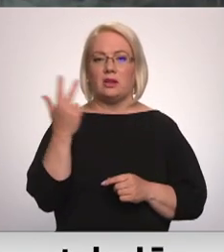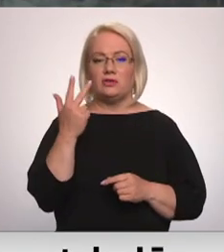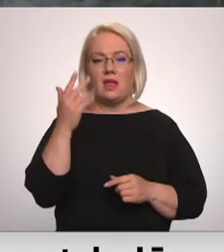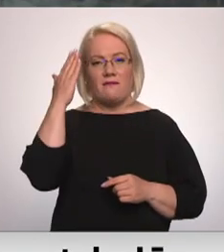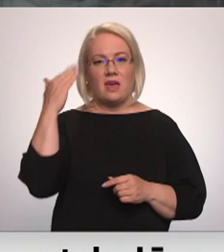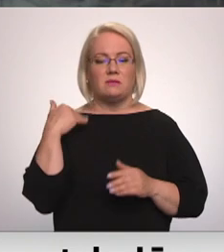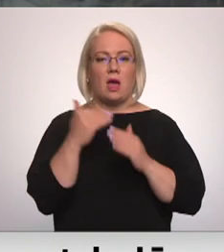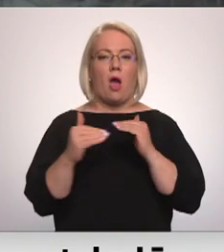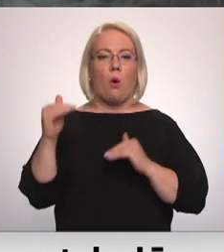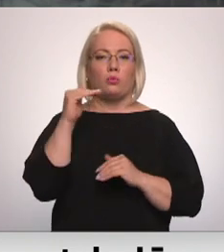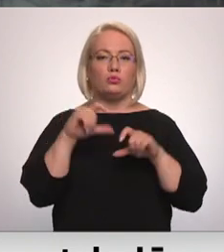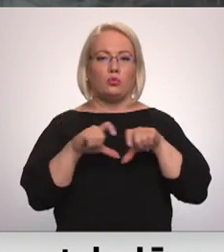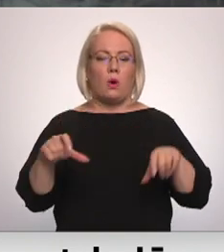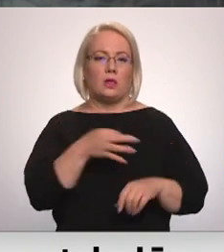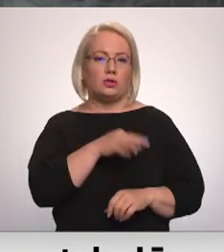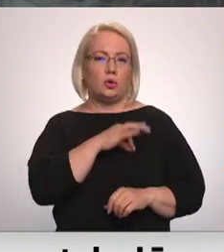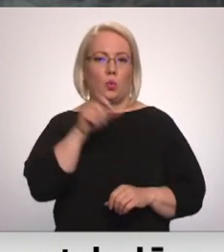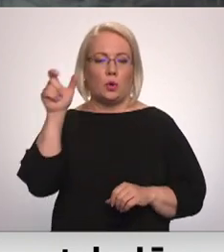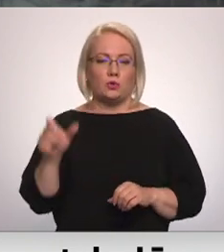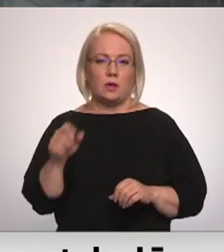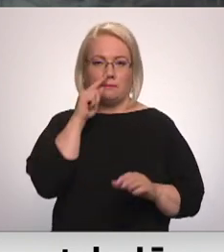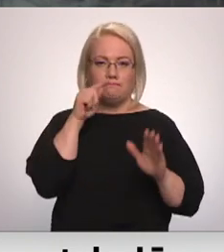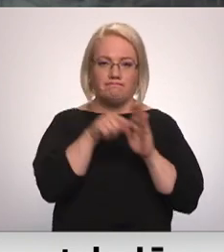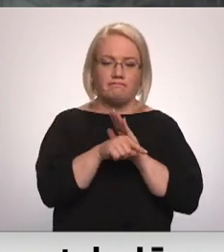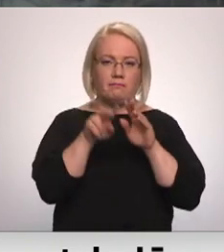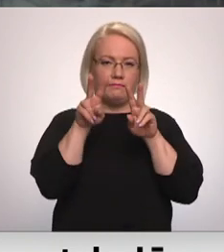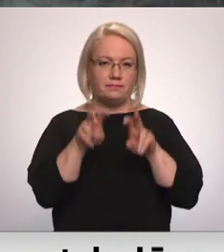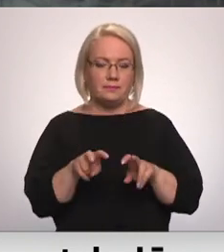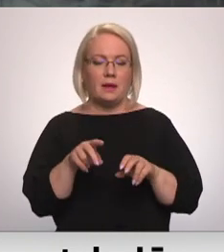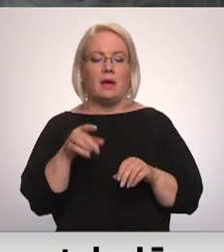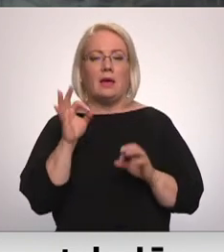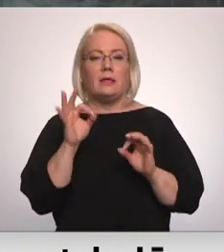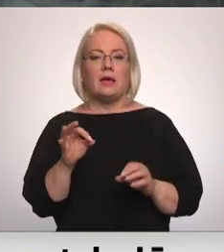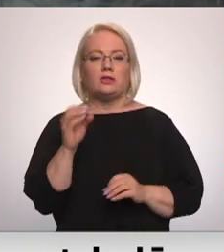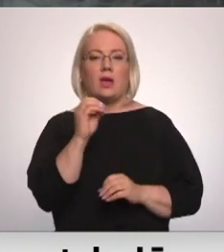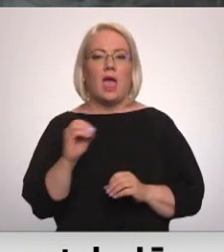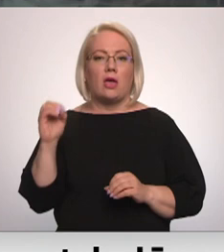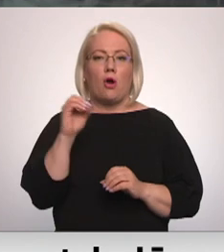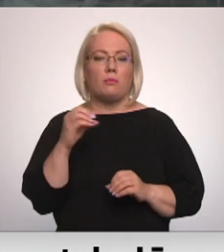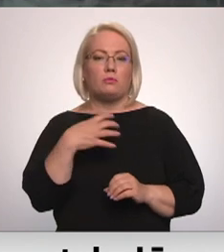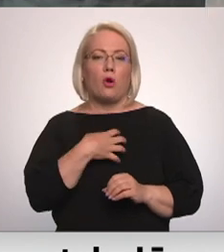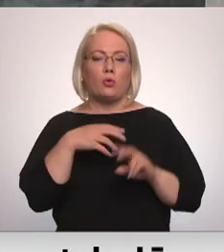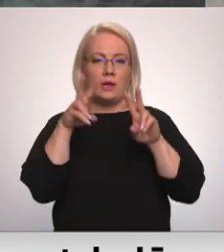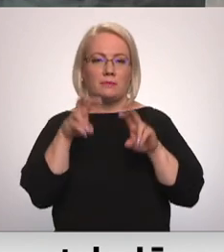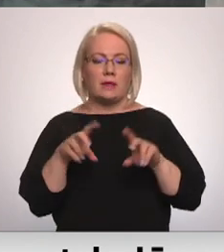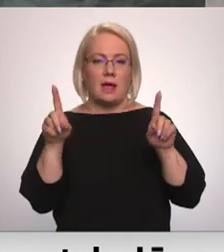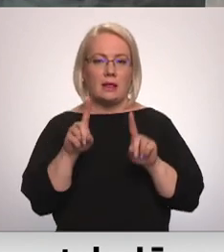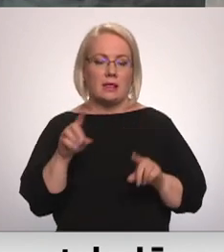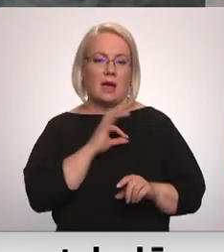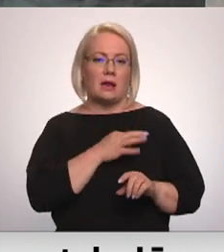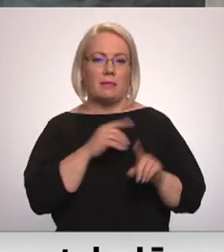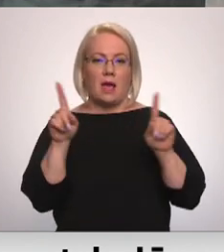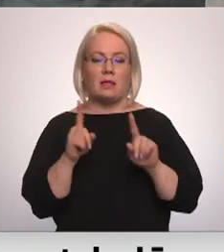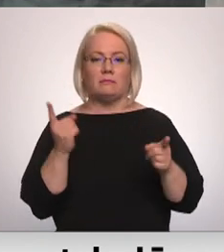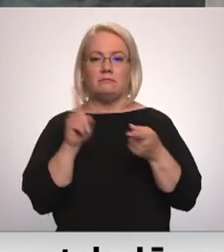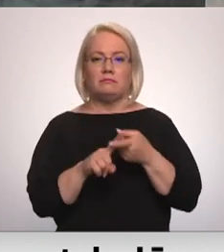augstskolas jūristu, kā arī augstskolā veicis procesuālās darbības Eiropas prokuratūras izmeklētā lietā. Krimināla procesa saistīts ar